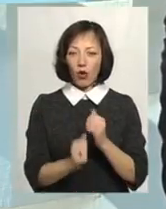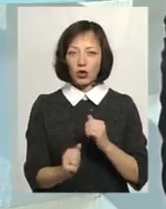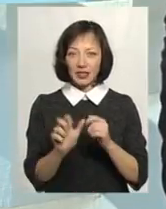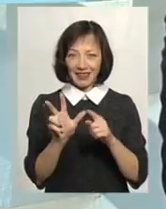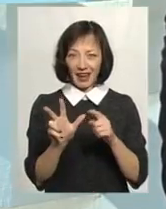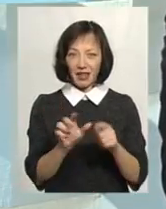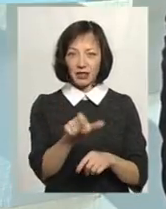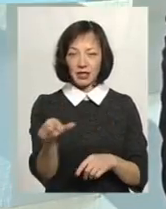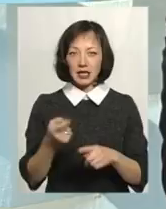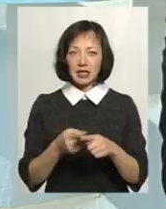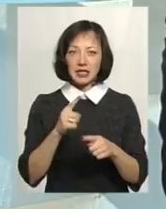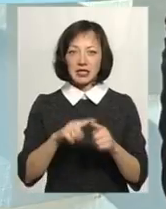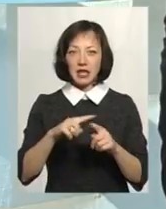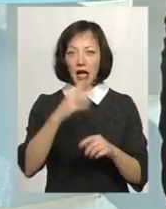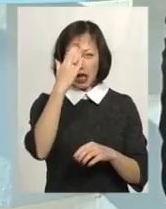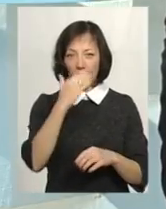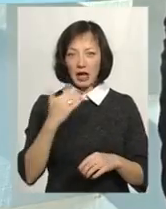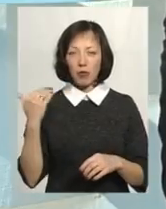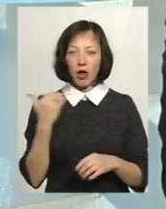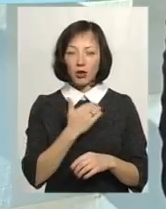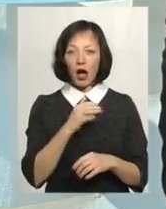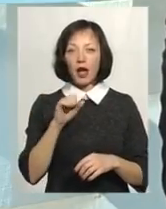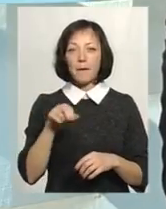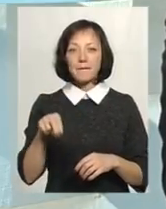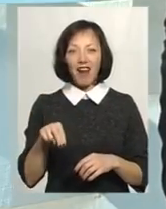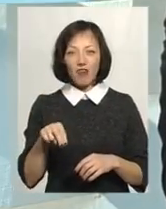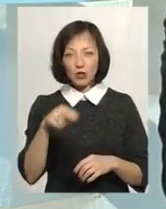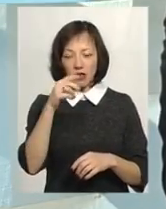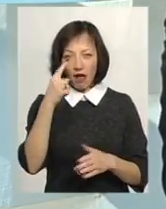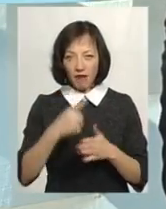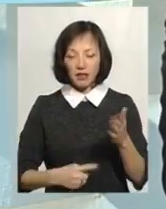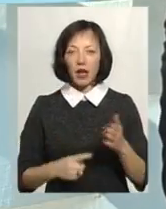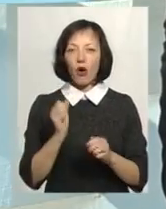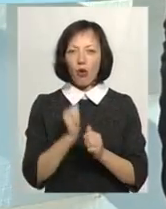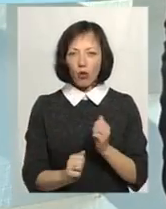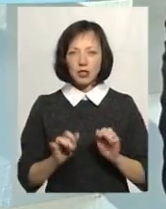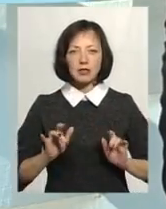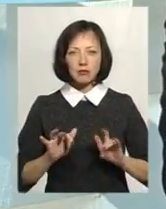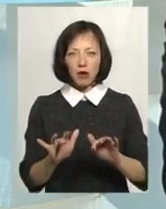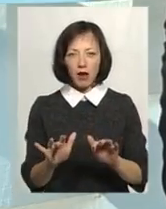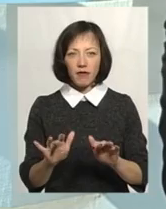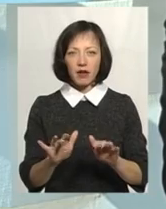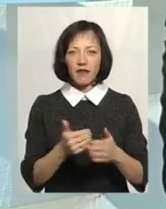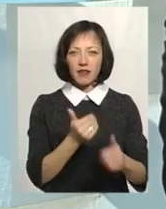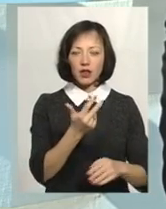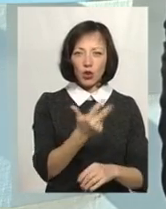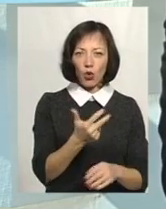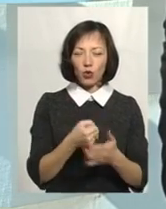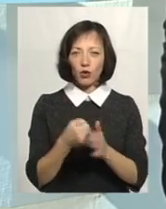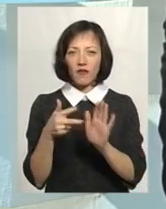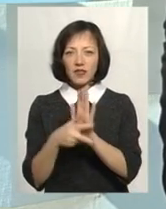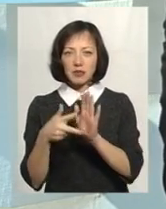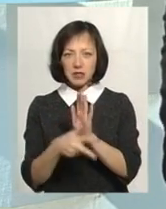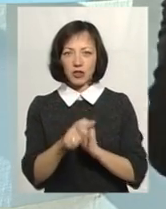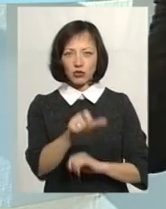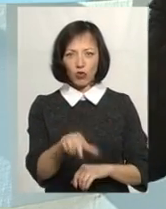це римокатолик, православний. І я хочу сказати, в кожній справі від трьох до 80